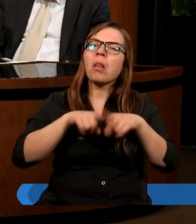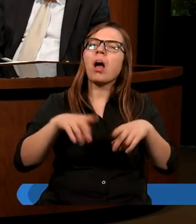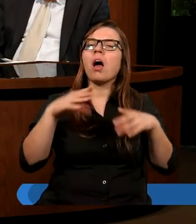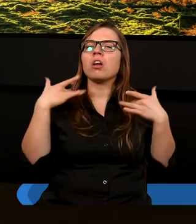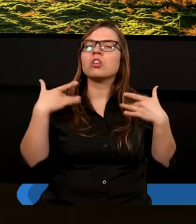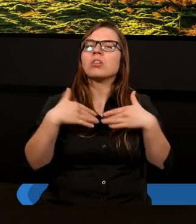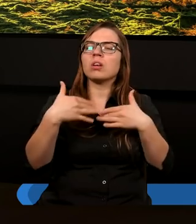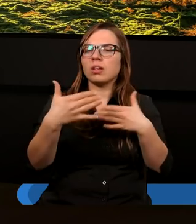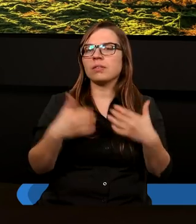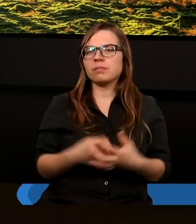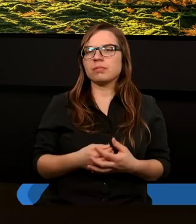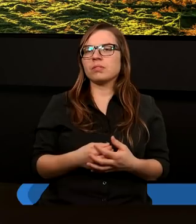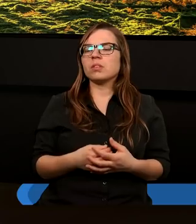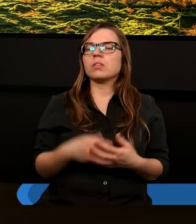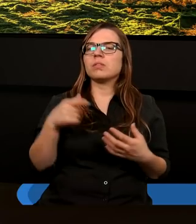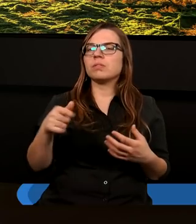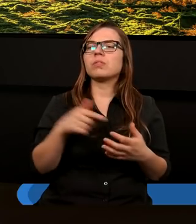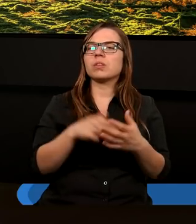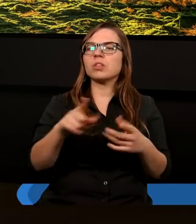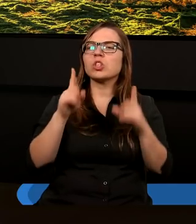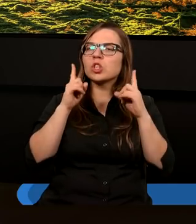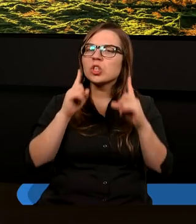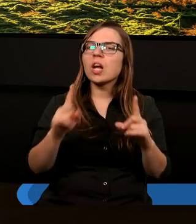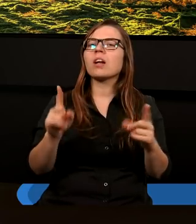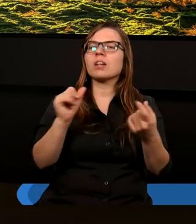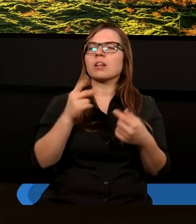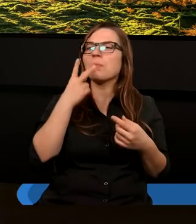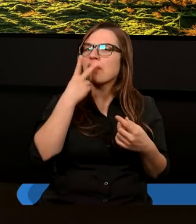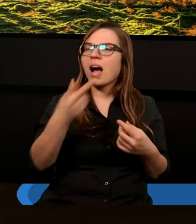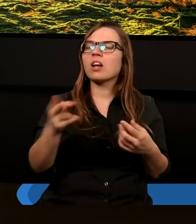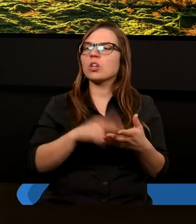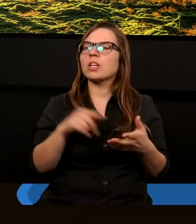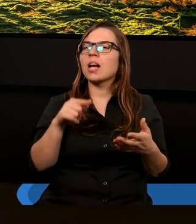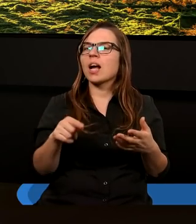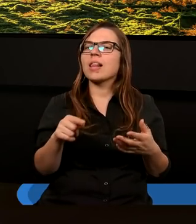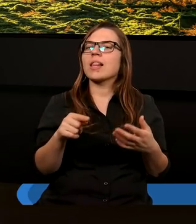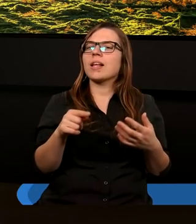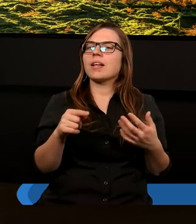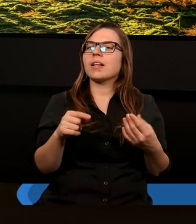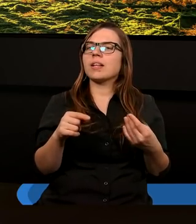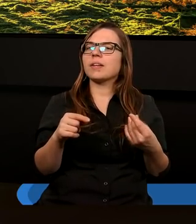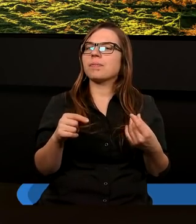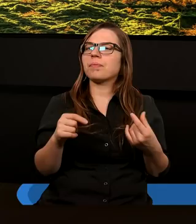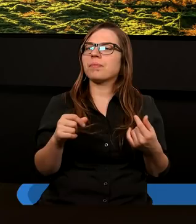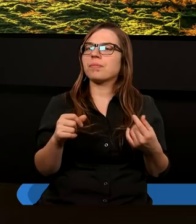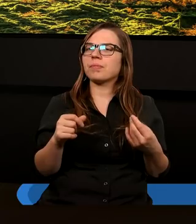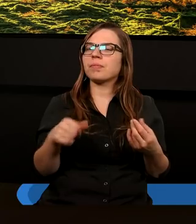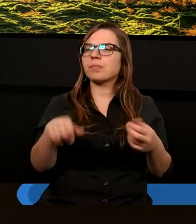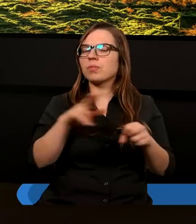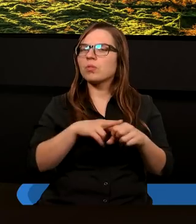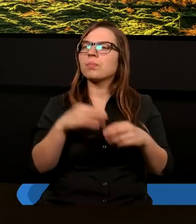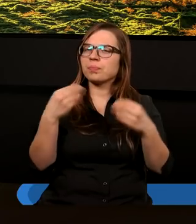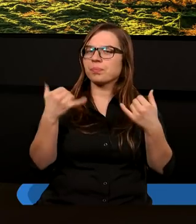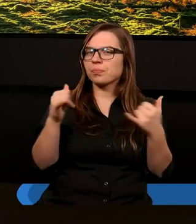I tutaj ewidentnie widać, że Piotr rzeczywiście, patrząc na te przeciada, które